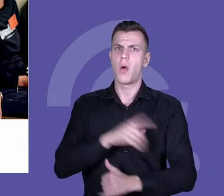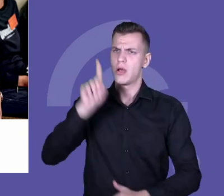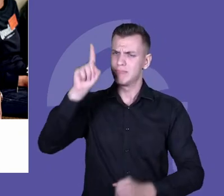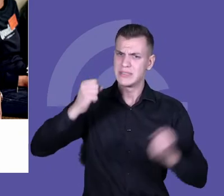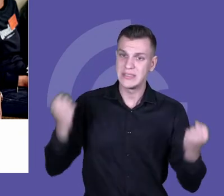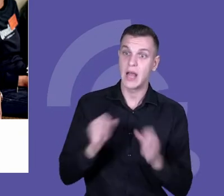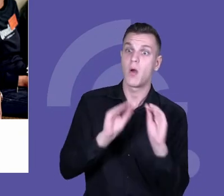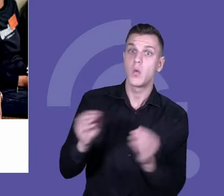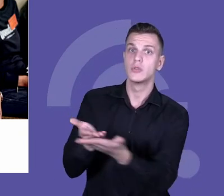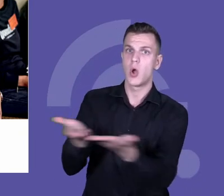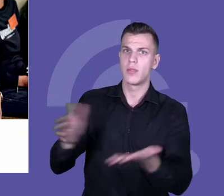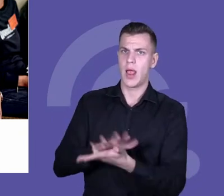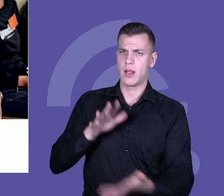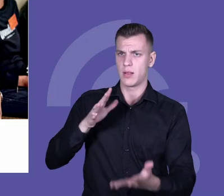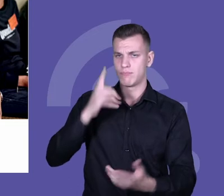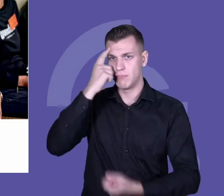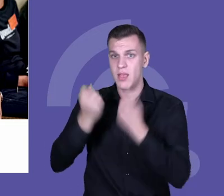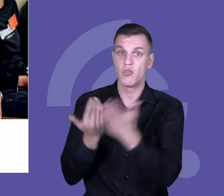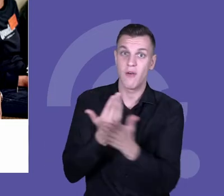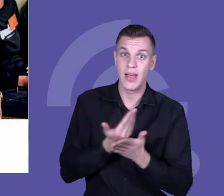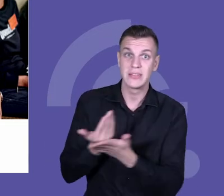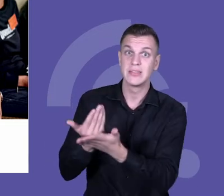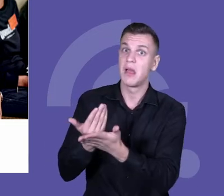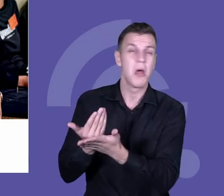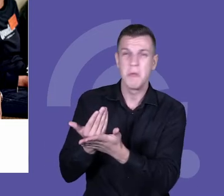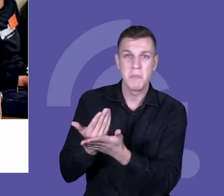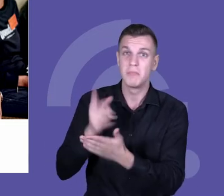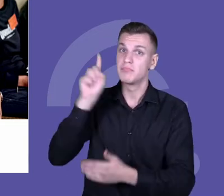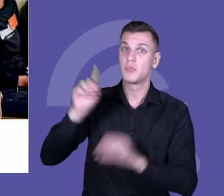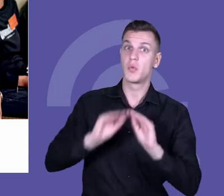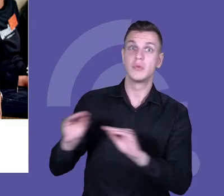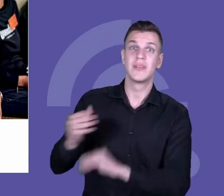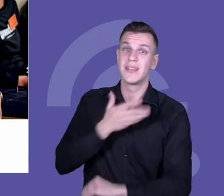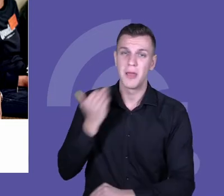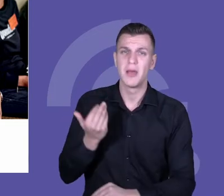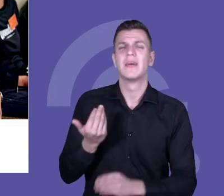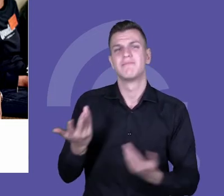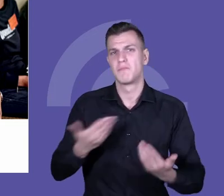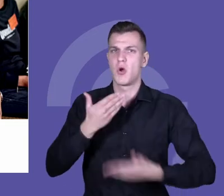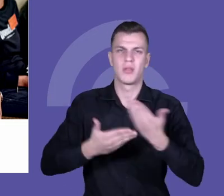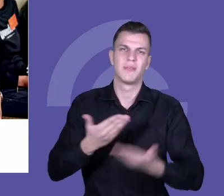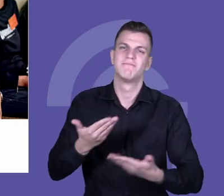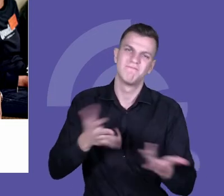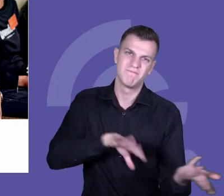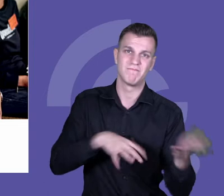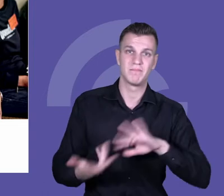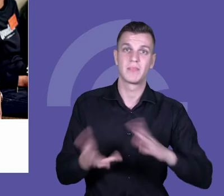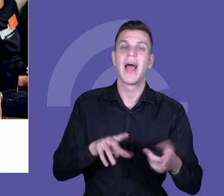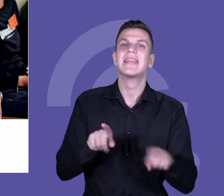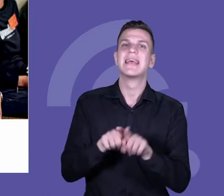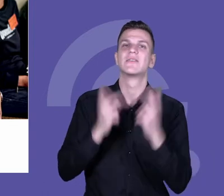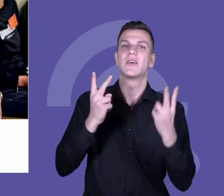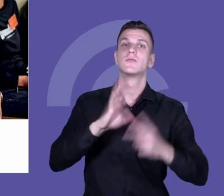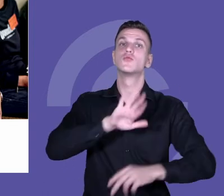trudno te kompetencje proinnowacyjne rzeczywiście wdrażać. Ważne jest również, żeby w szkołach były stosowane metody